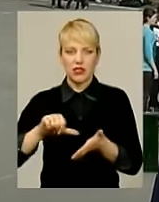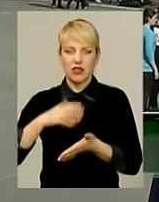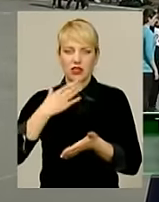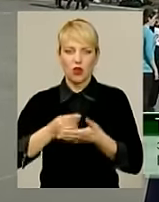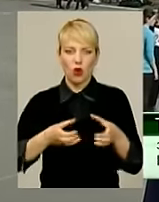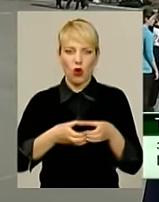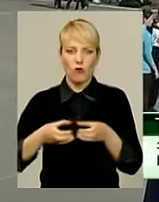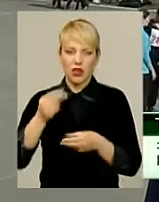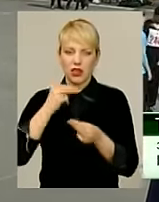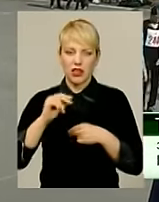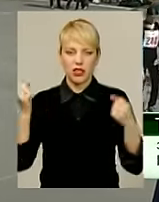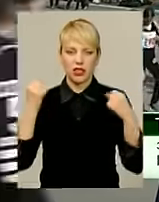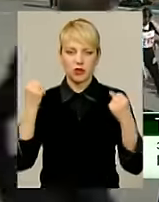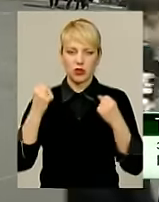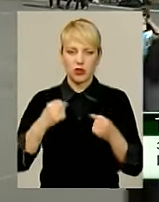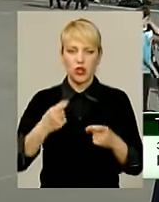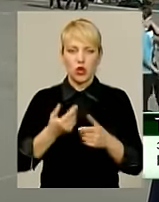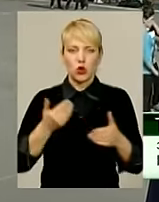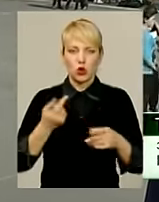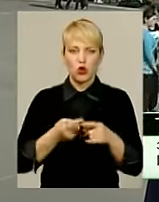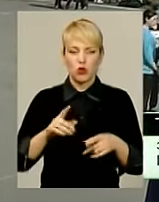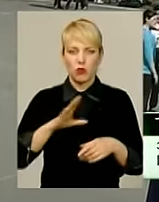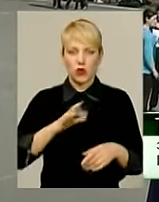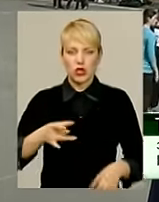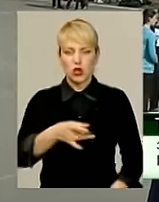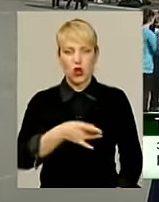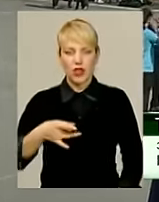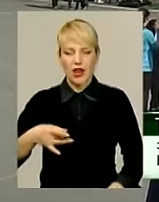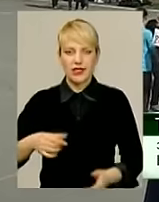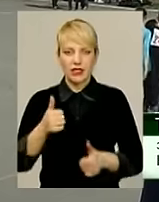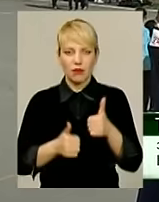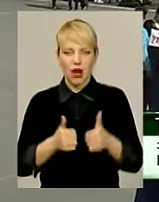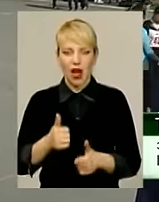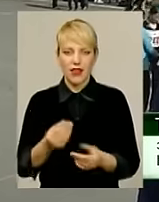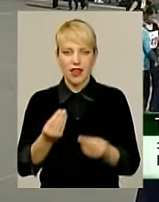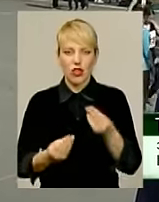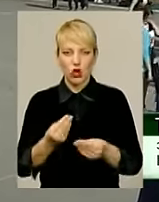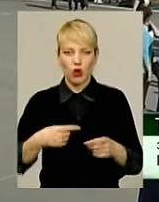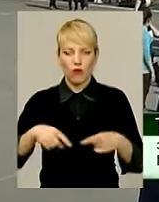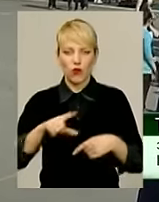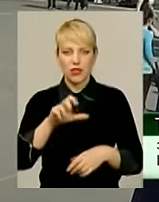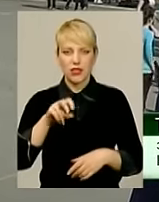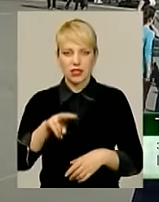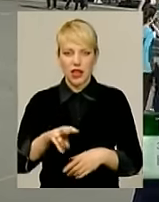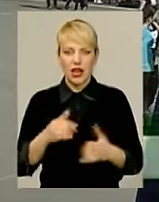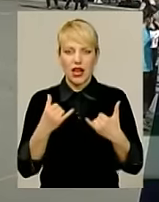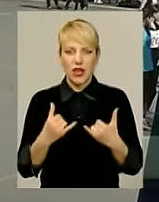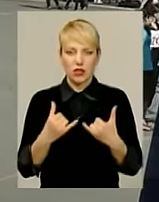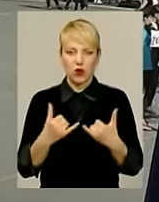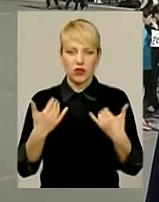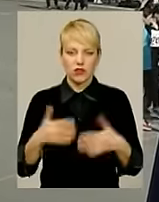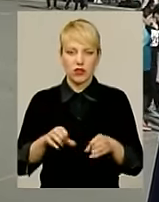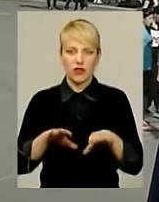команди, кращих спортсменів. До цього відбулися у нас зональні змагання з ігрових видів спорту, футзалу і волейболу. А сьогодні